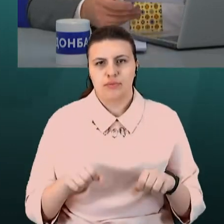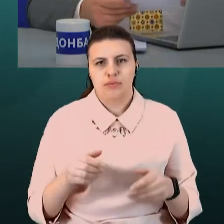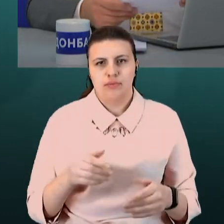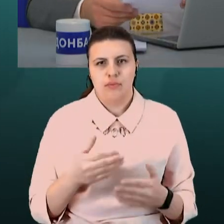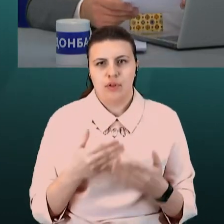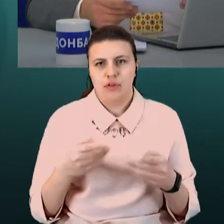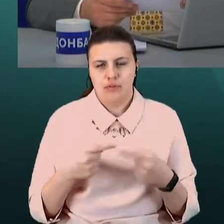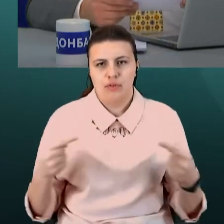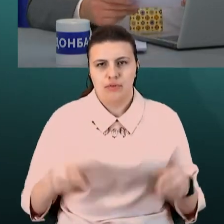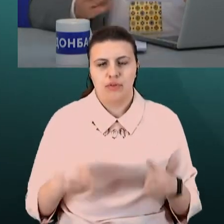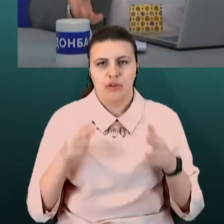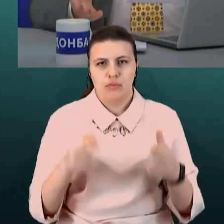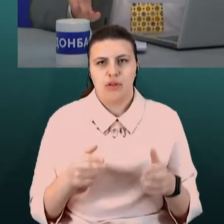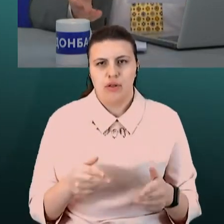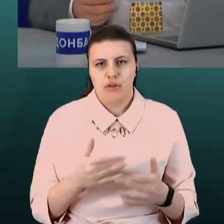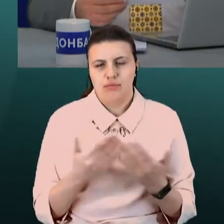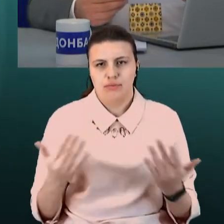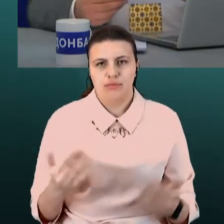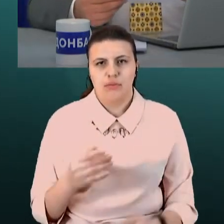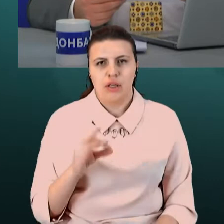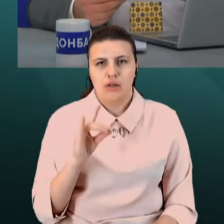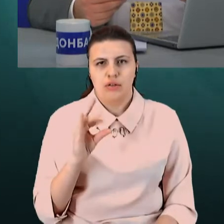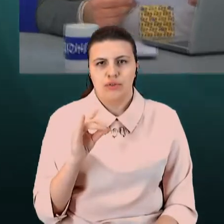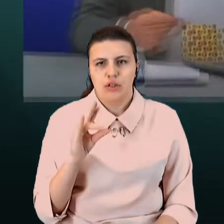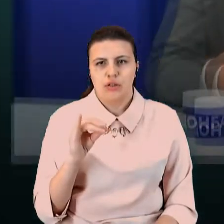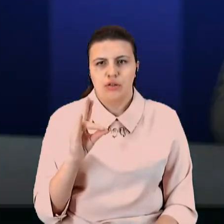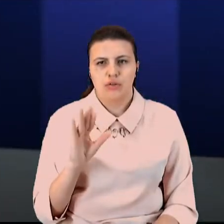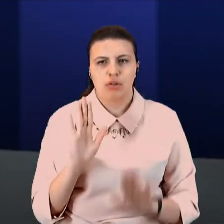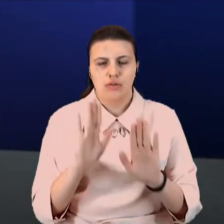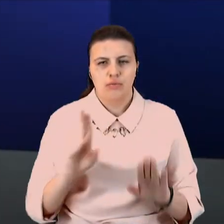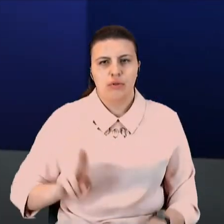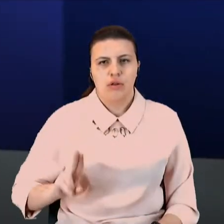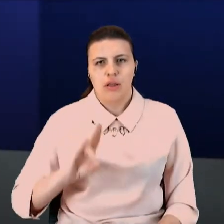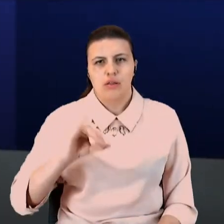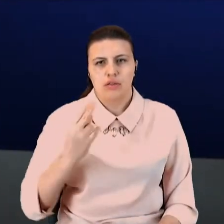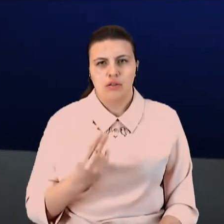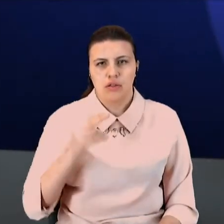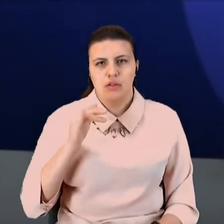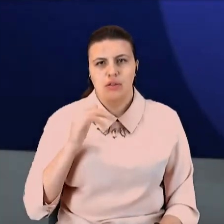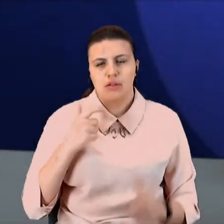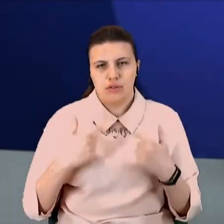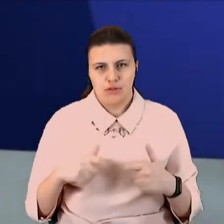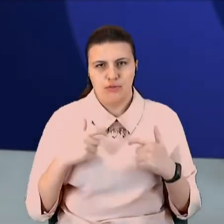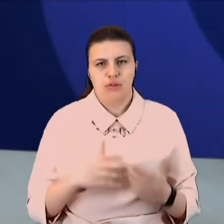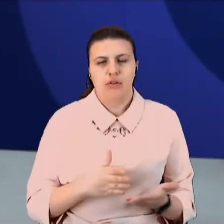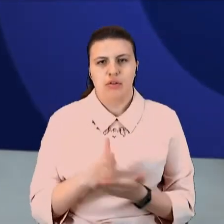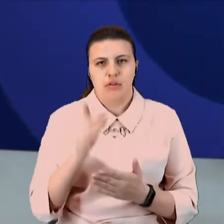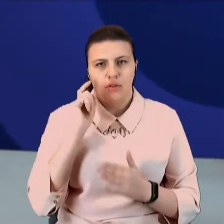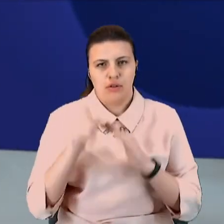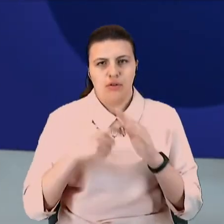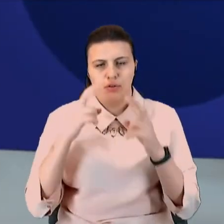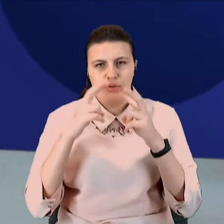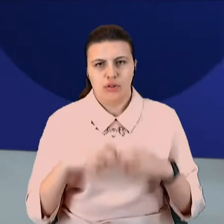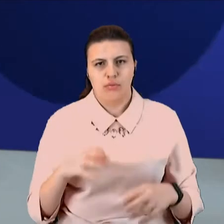Дякуємо, пане Ярославе. Ярослав Жаліло, заступник директора Національного інституту стратегічних досліджень, був з нами на зв'язку. Яким